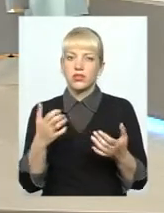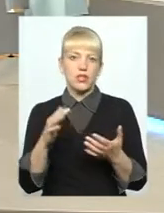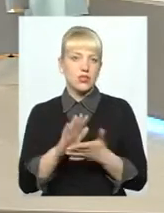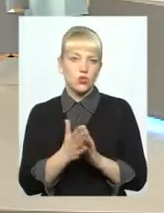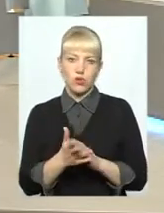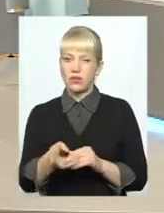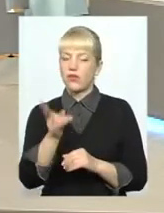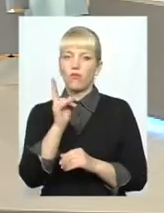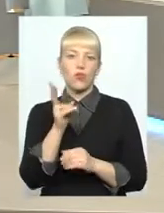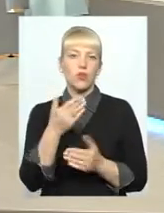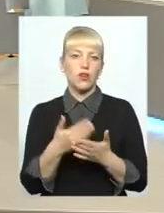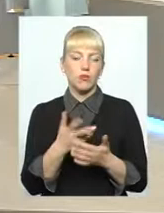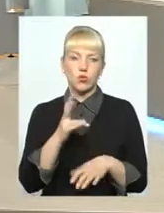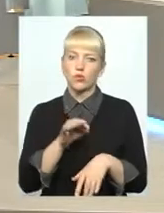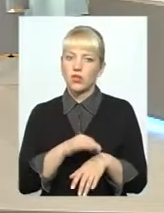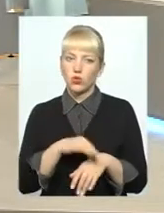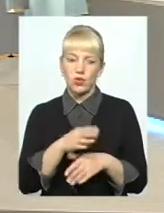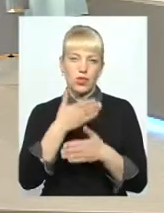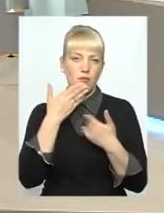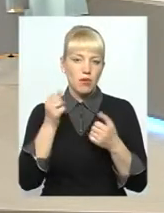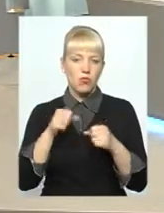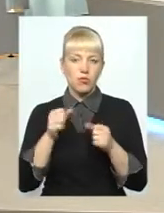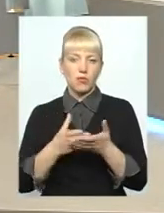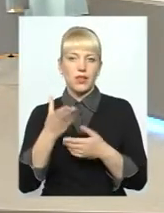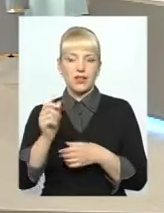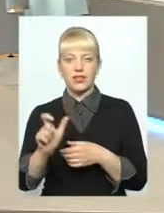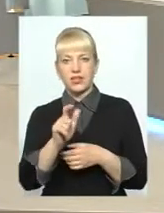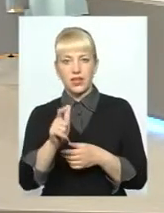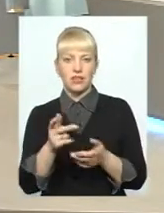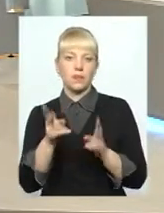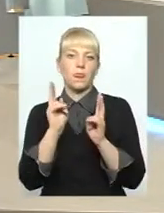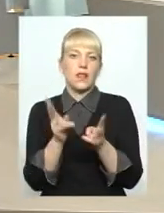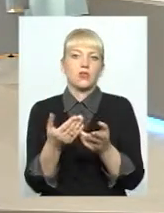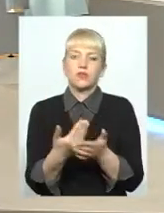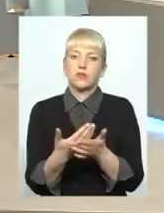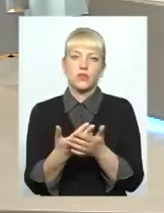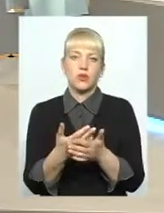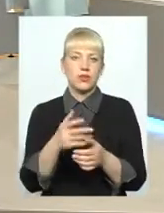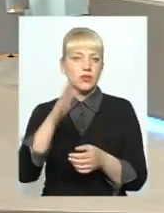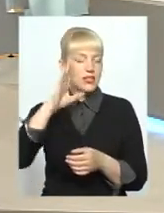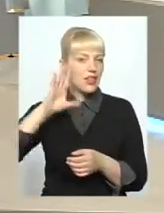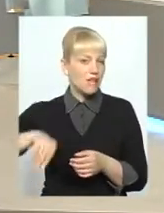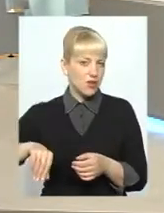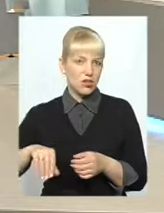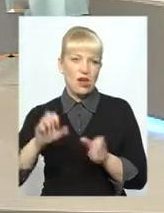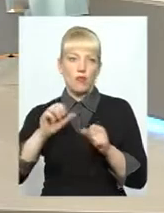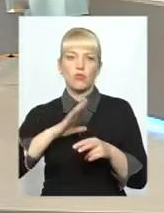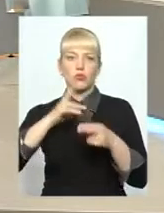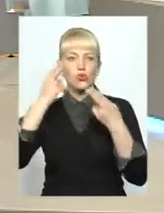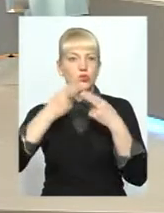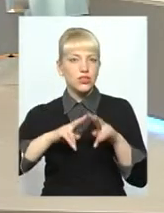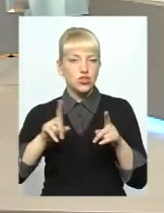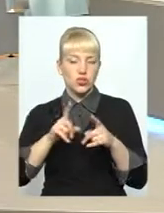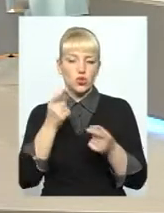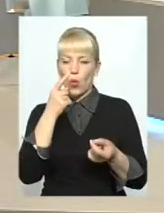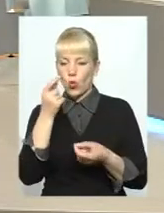когось хтось захворів, не мали можливості сплачувати. Хтось просто не зважав, можливо, десь є і технічні якісь нюанси,